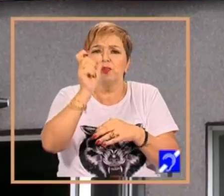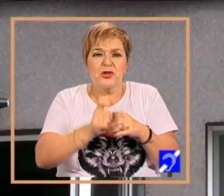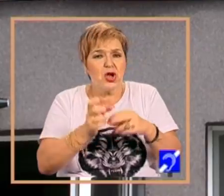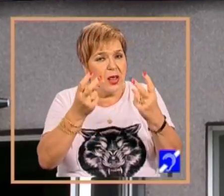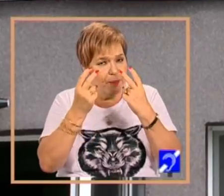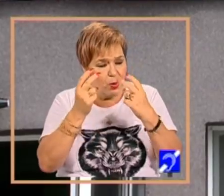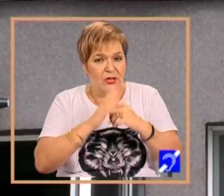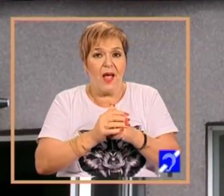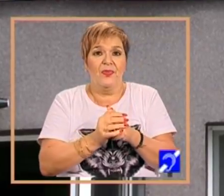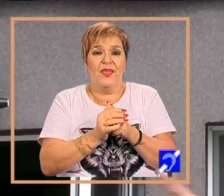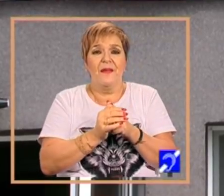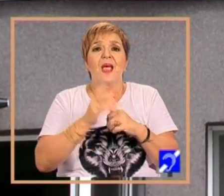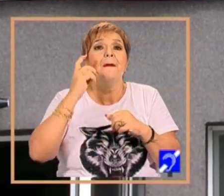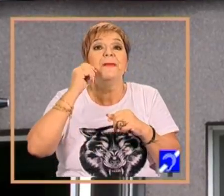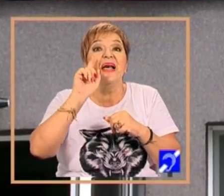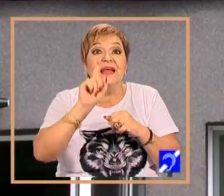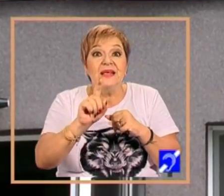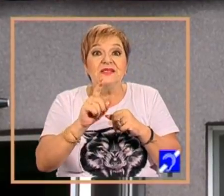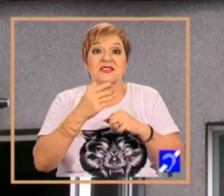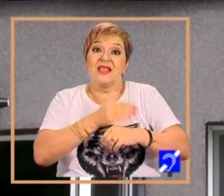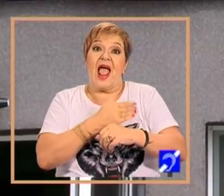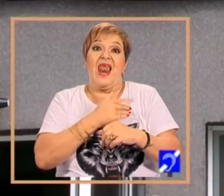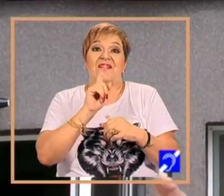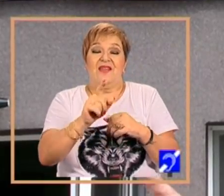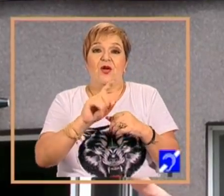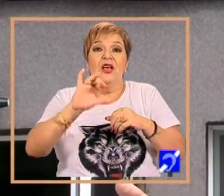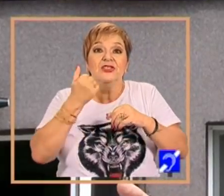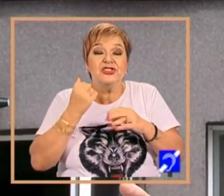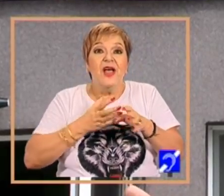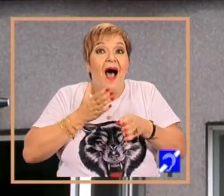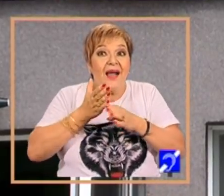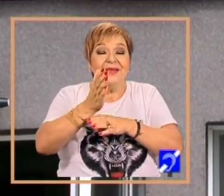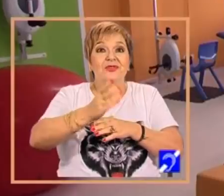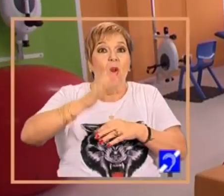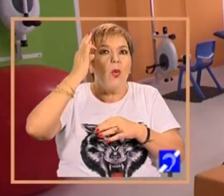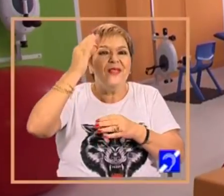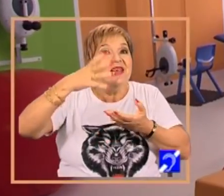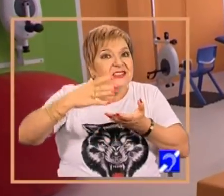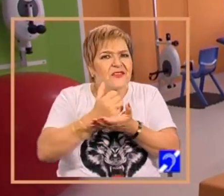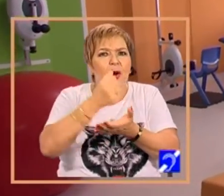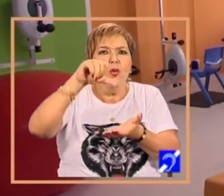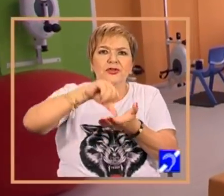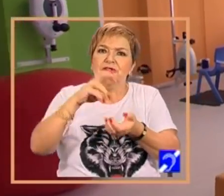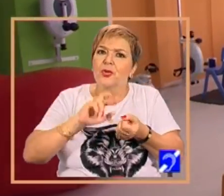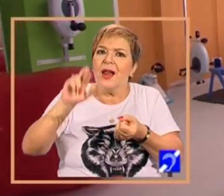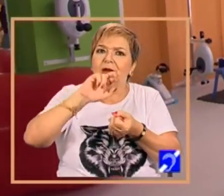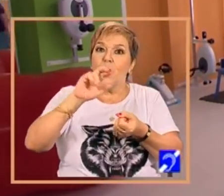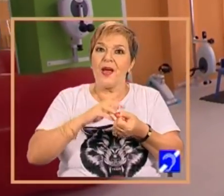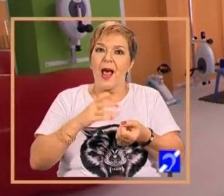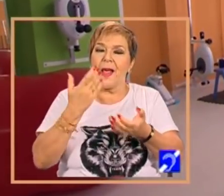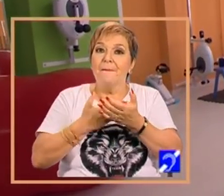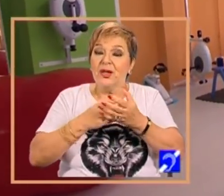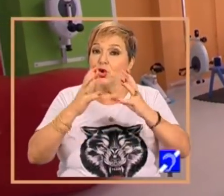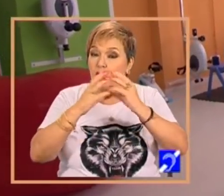am atras părinții elevilor noștri și am lansat ideea înființării unui centru de recuperare pentru